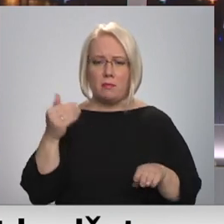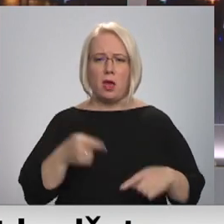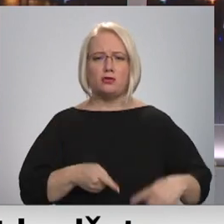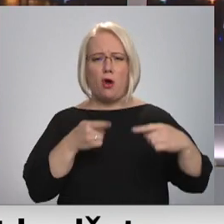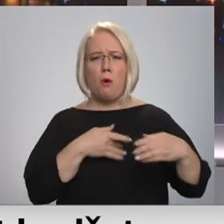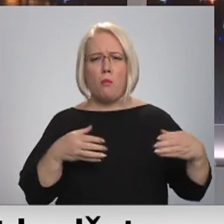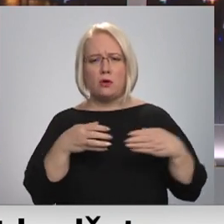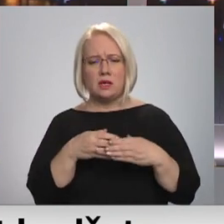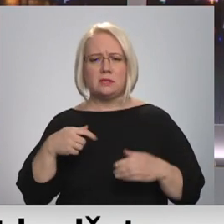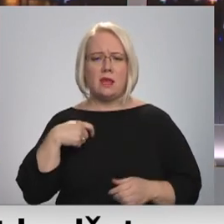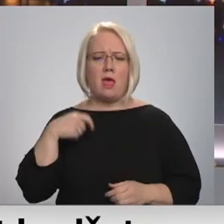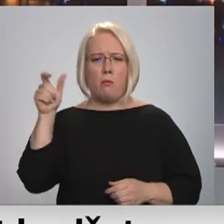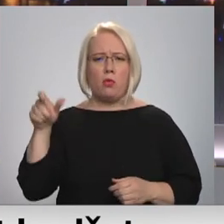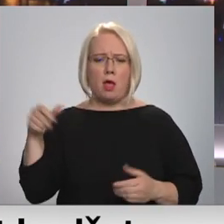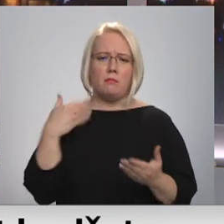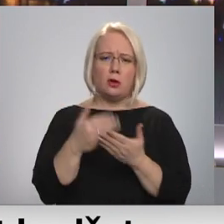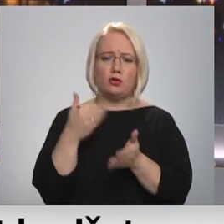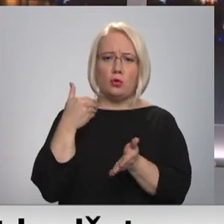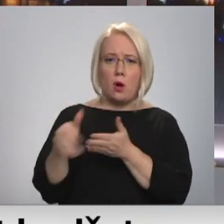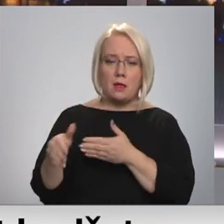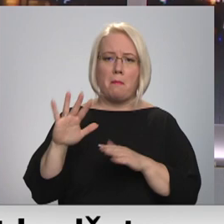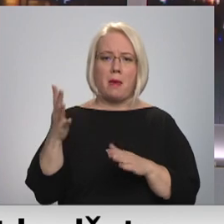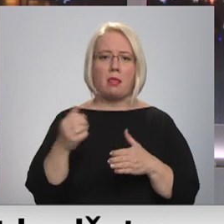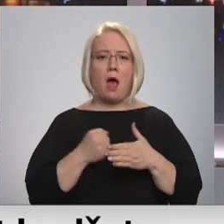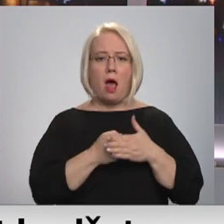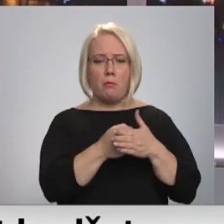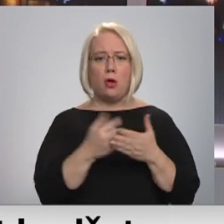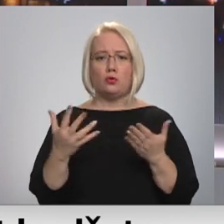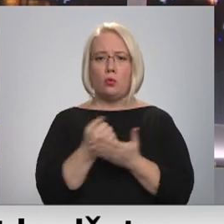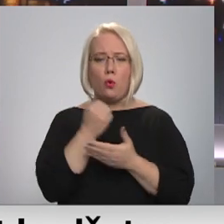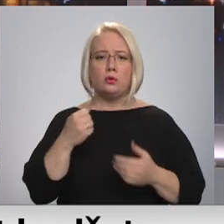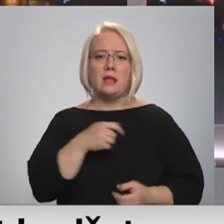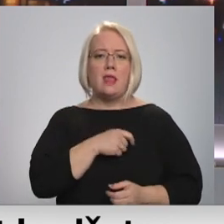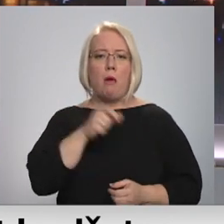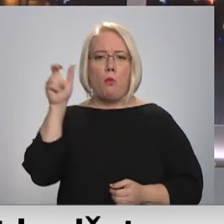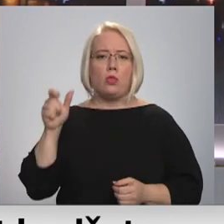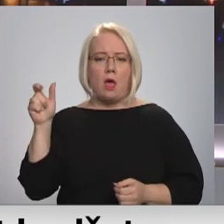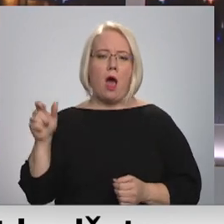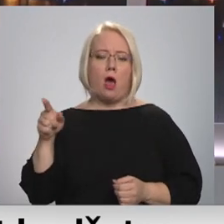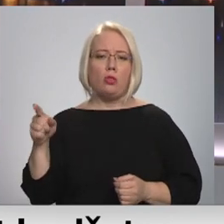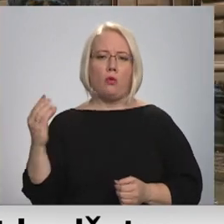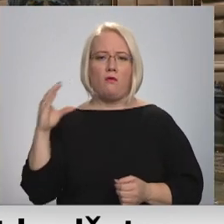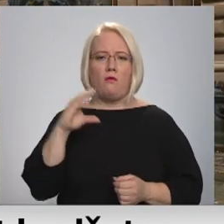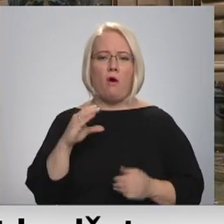priekšlikumus noreida, bet atbalstu gūst tā sauktie deputātu kvotu priekšlikumi. Un plašāk stāsta Māras Klūga.